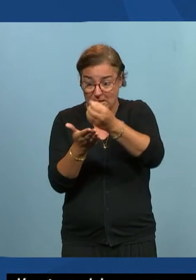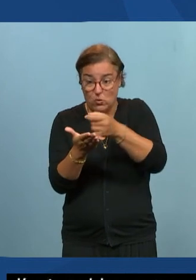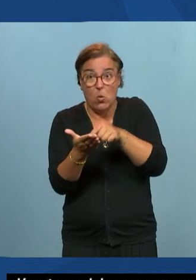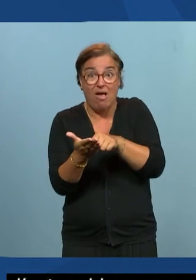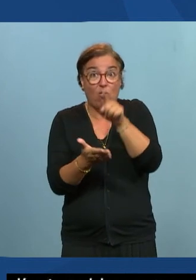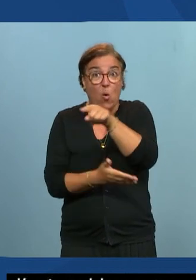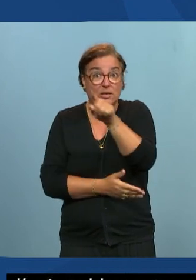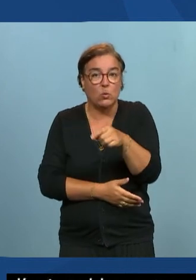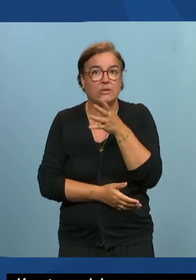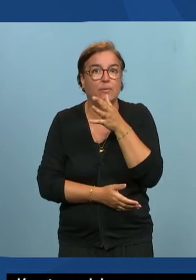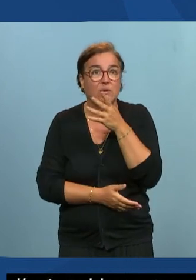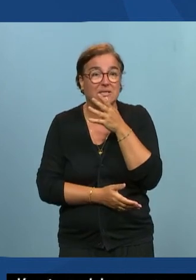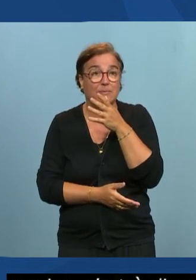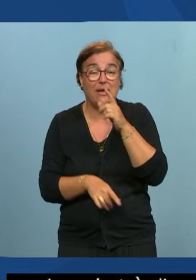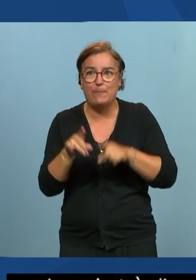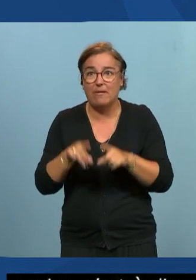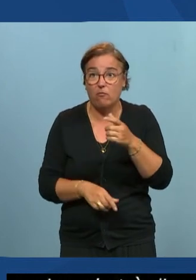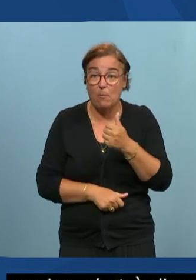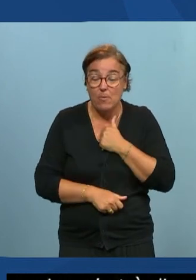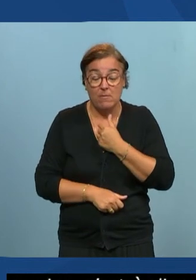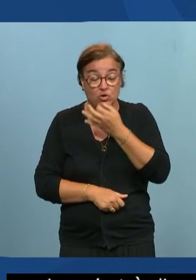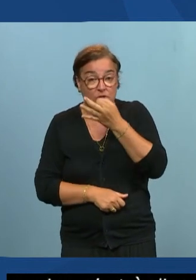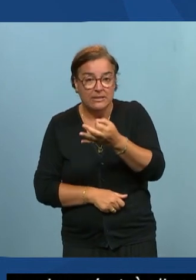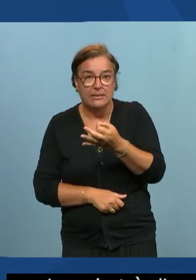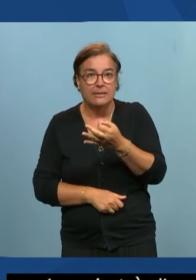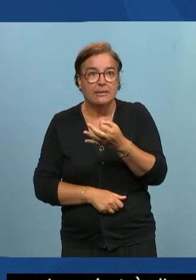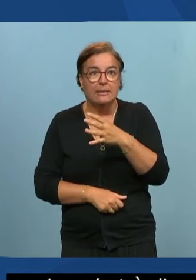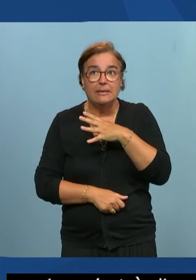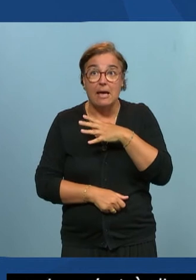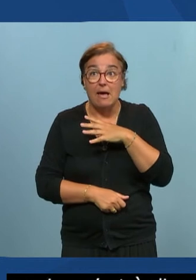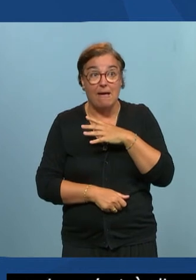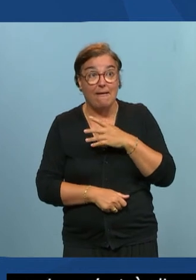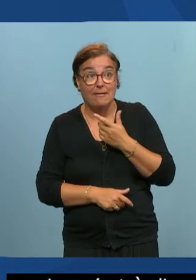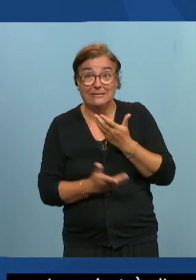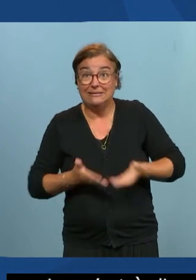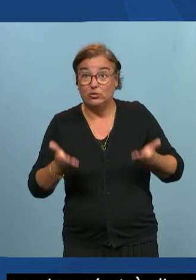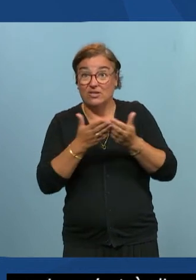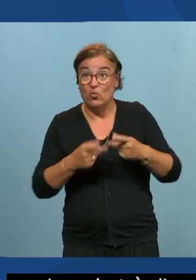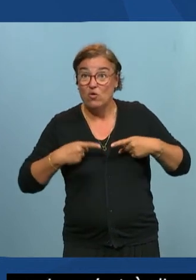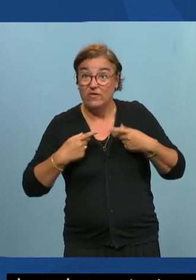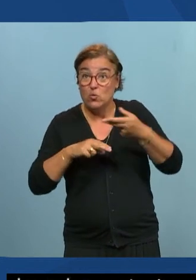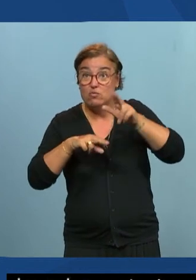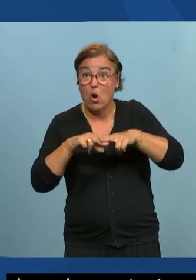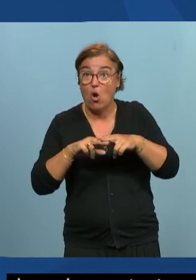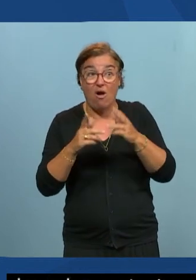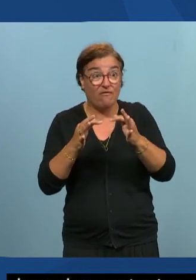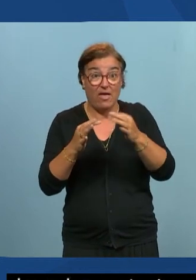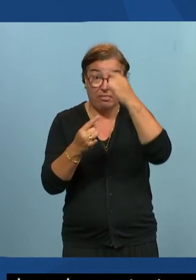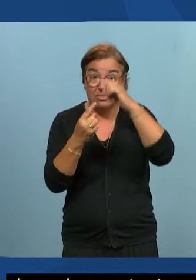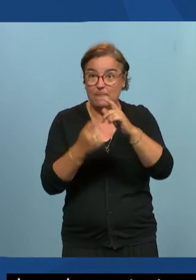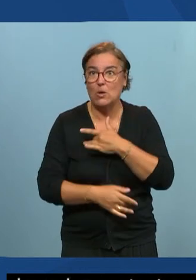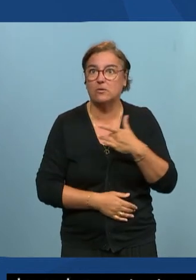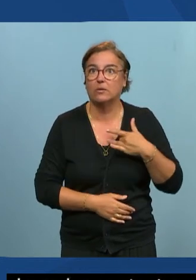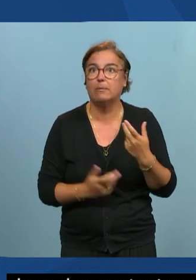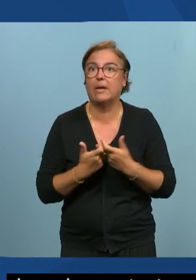j'insiste pour certaines personnes on parle même de vie ou de mort véritablement par exemple pour des questions de santé ou des choses comme ça